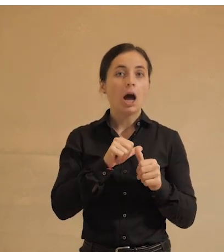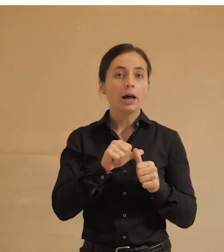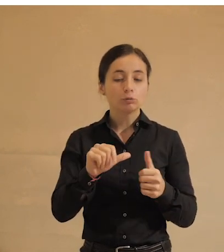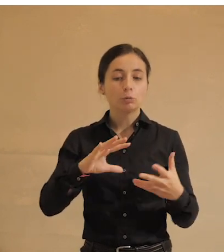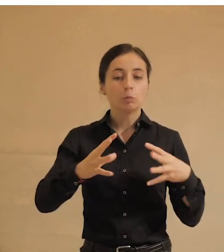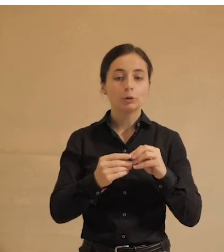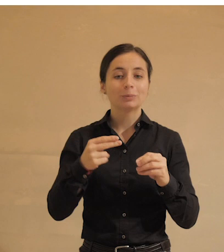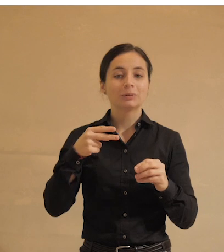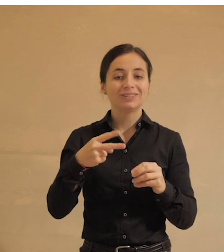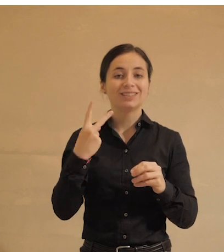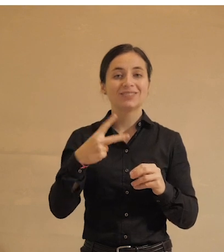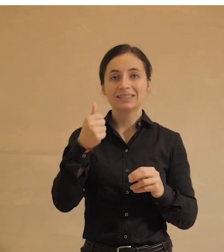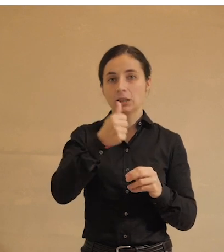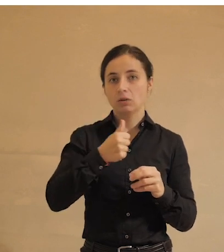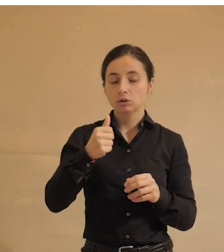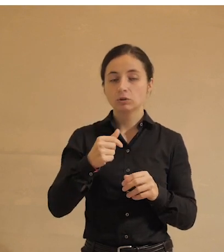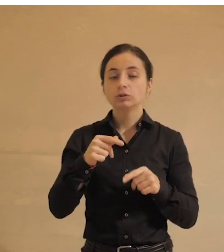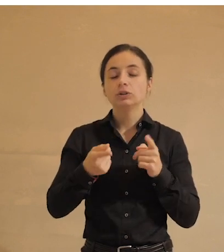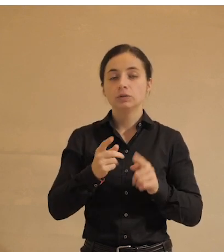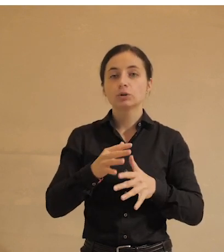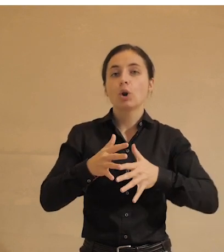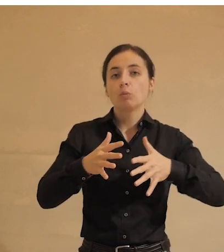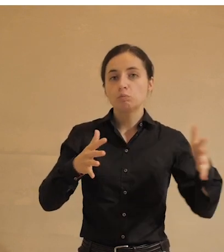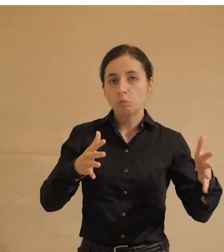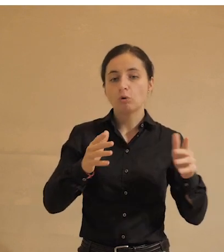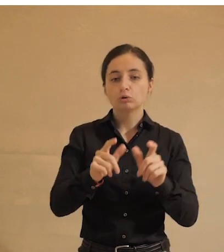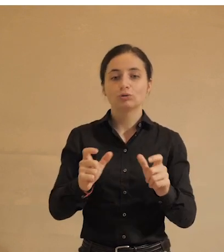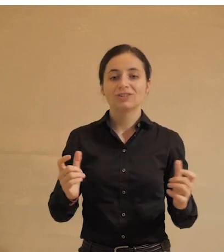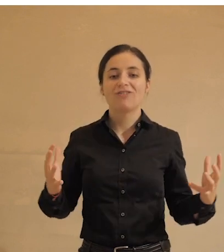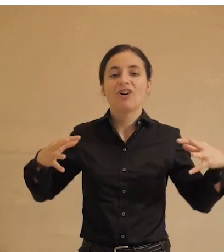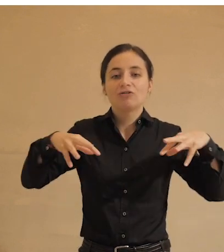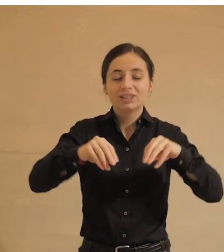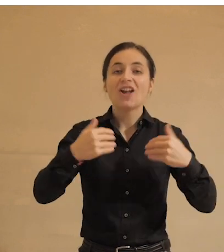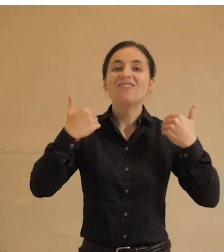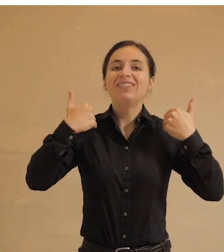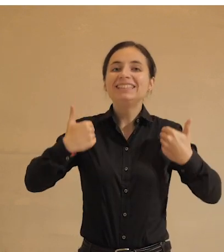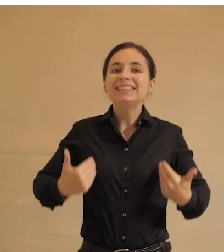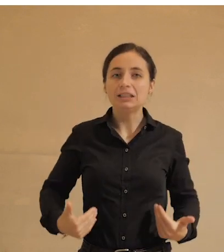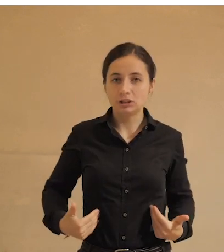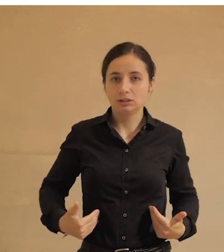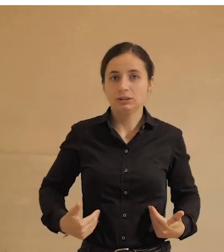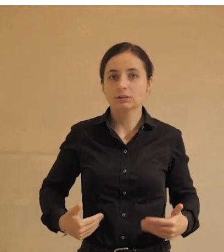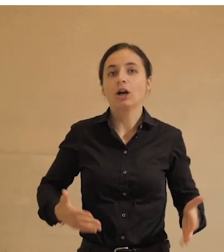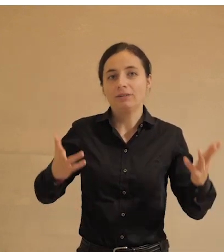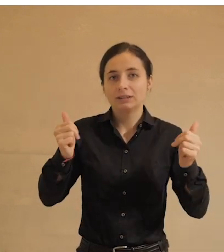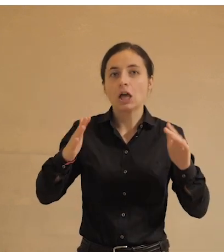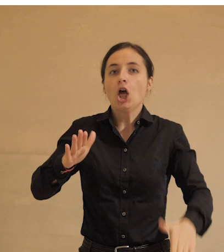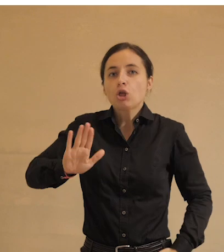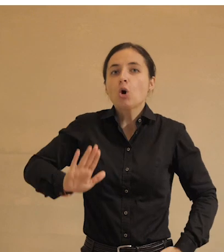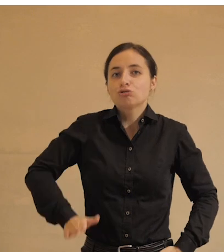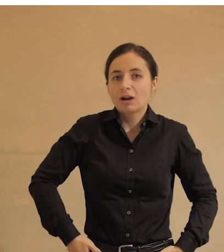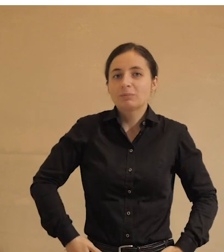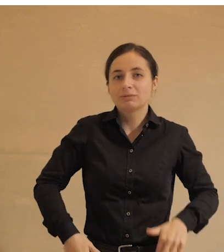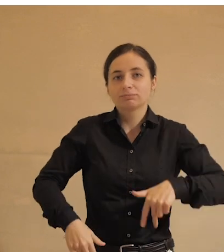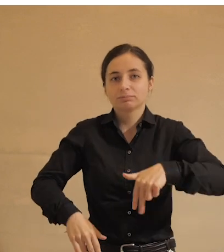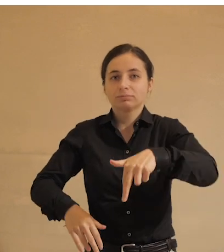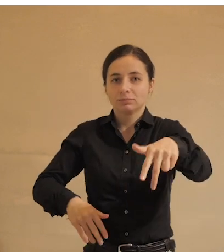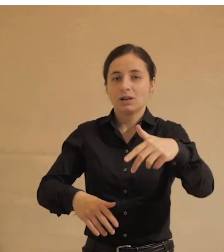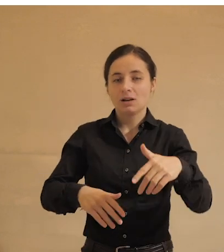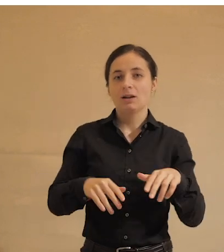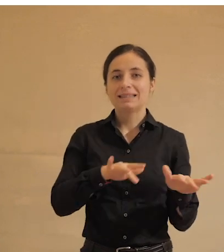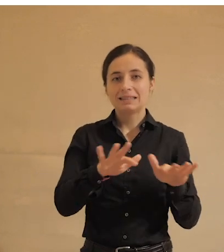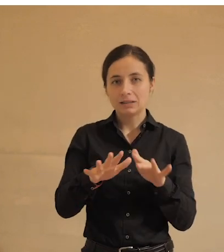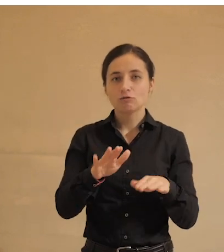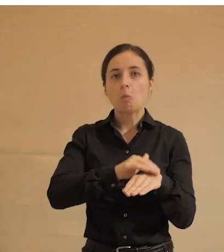итогам 2020 года действительно больше людей оказались вовлечены физически, вот что называется, ножками в деятельность